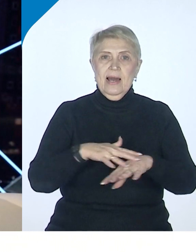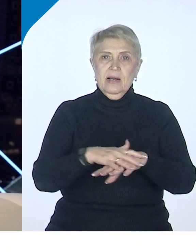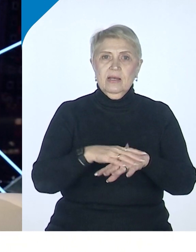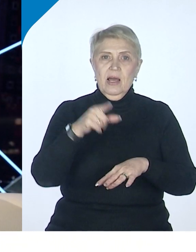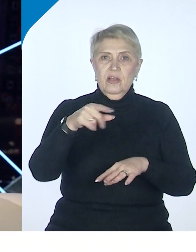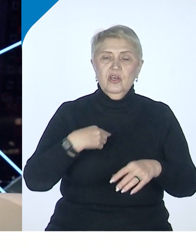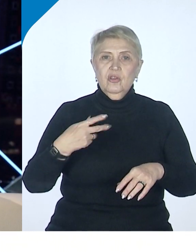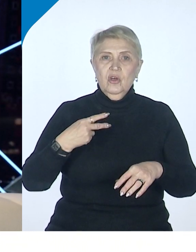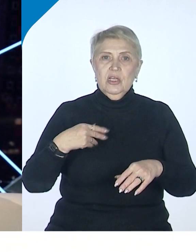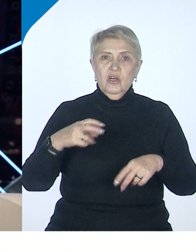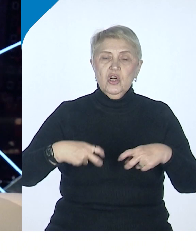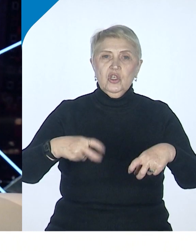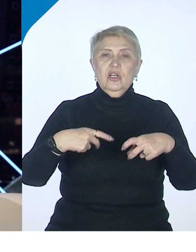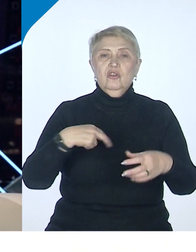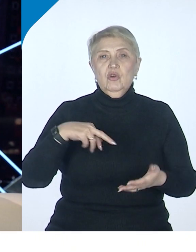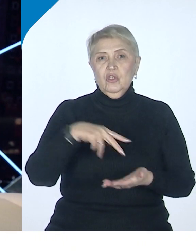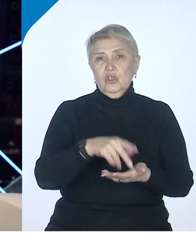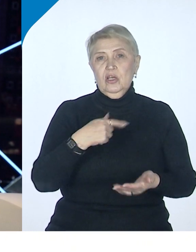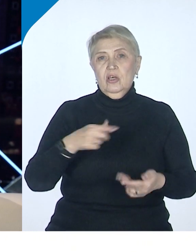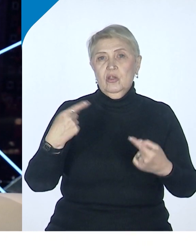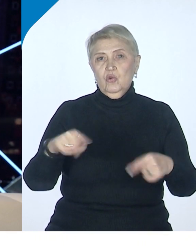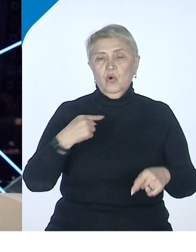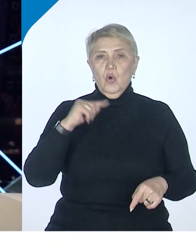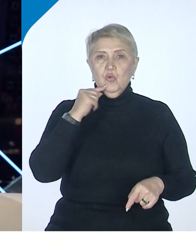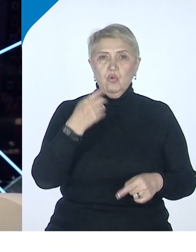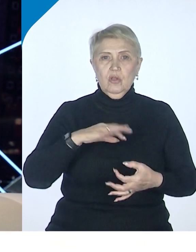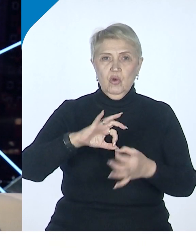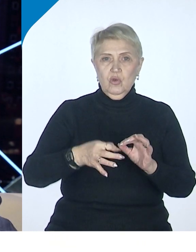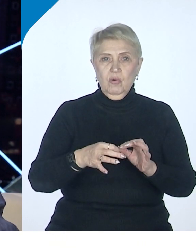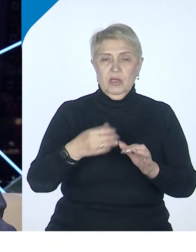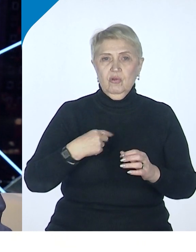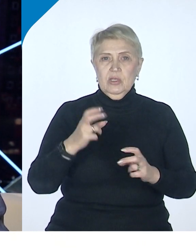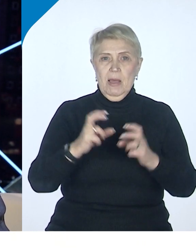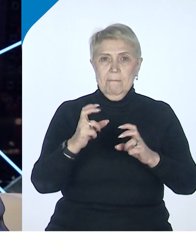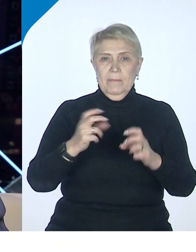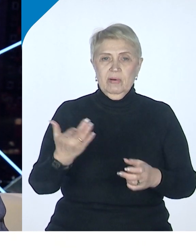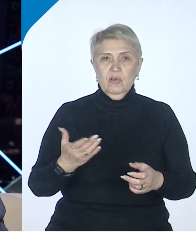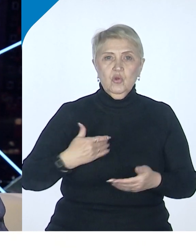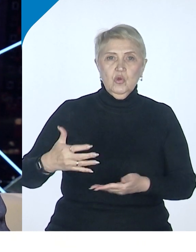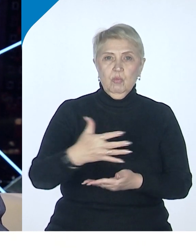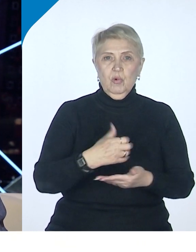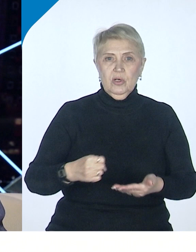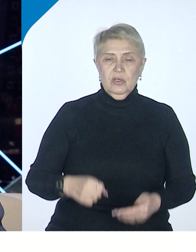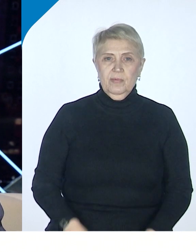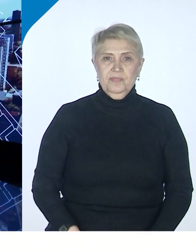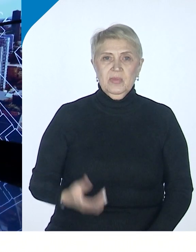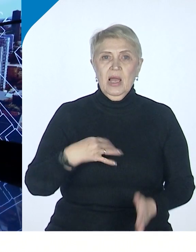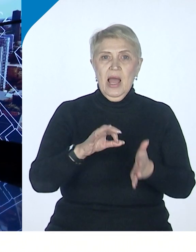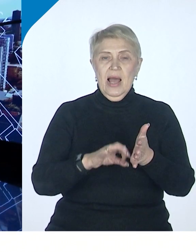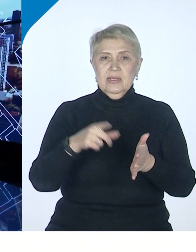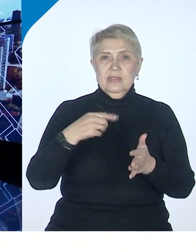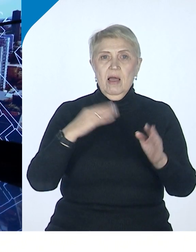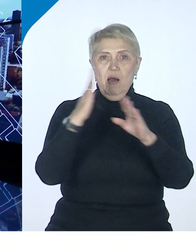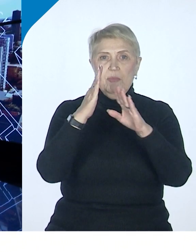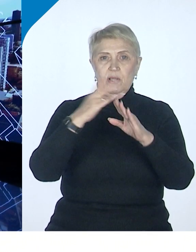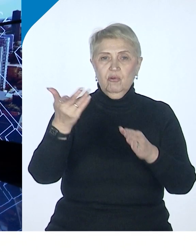добычу природных ресурсов, как бы, в трудоемкие производства, в сборочные и так далее. А здесь природные